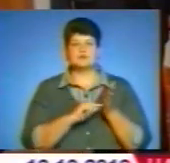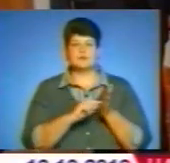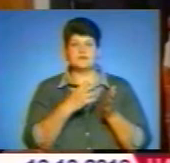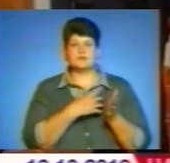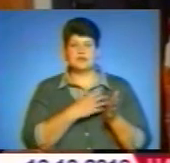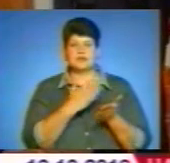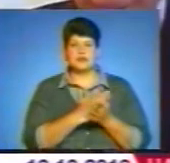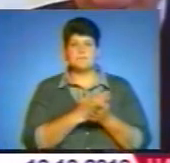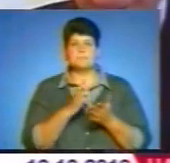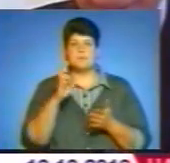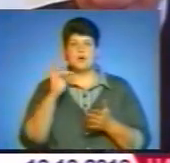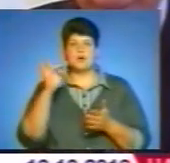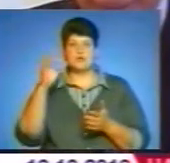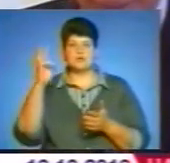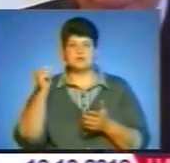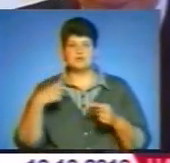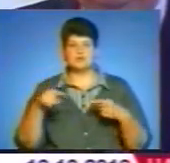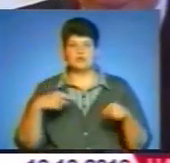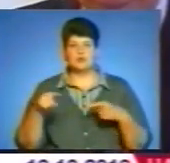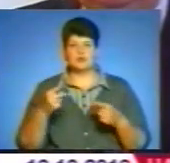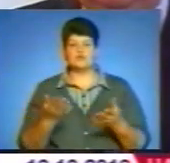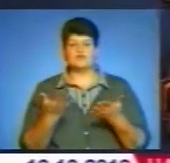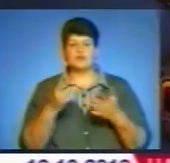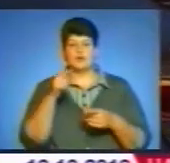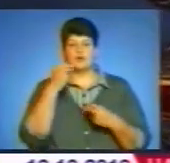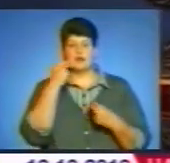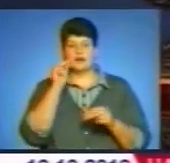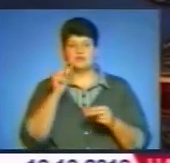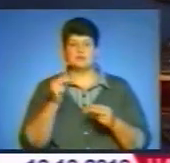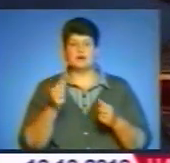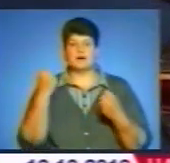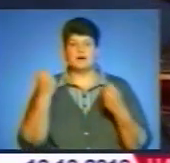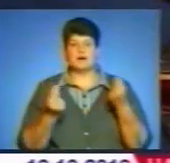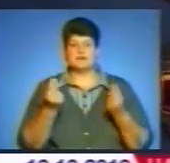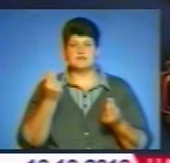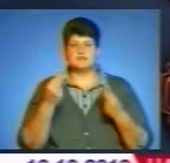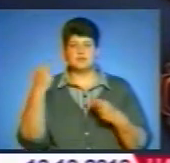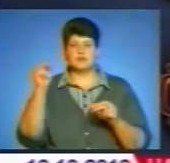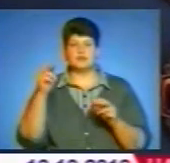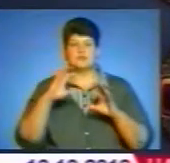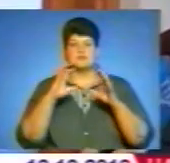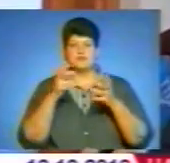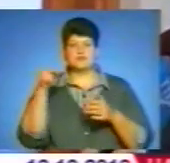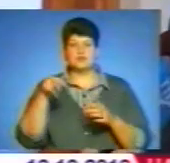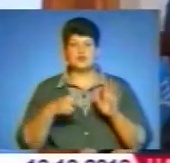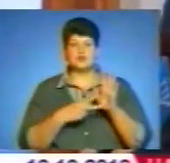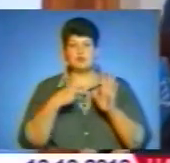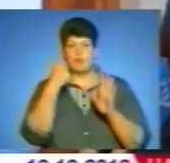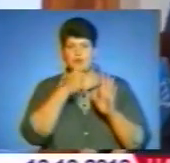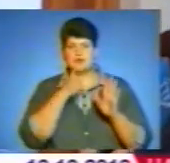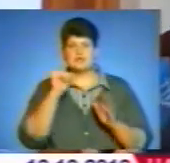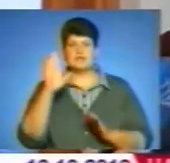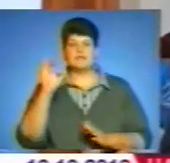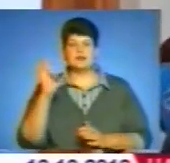параолімпійських ігор 2012 року. Також серед звідзнак – бронза на чемпіонаті світу з футболу і визнання його